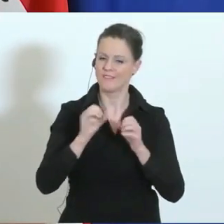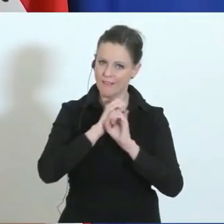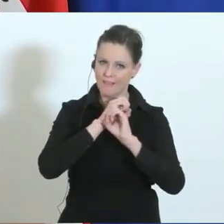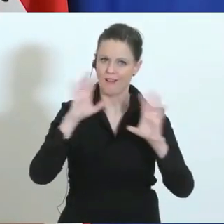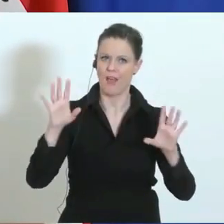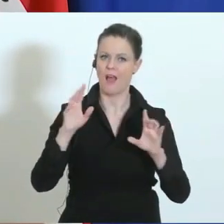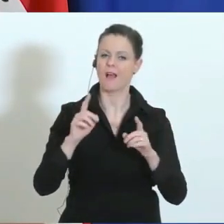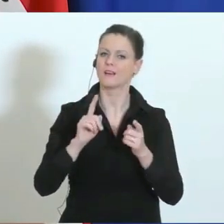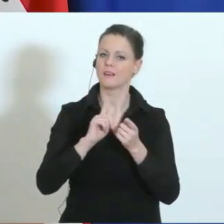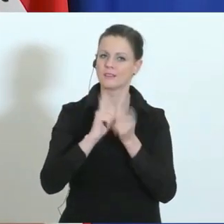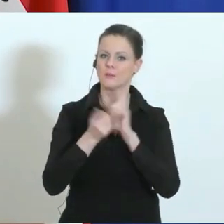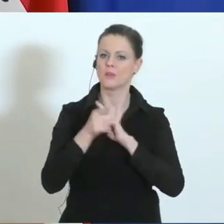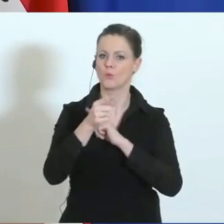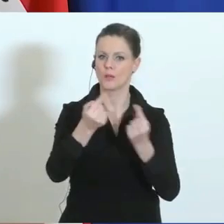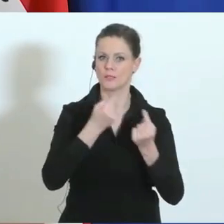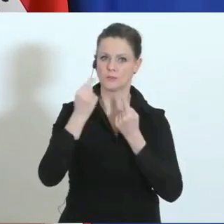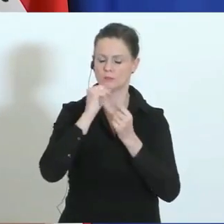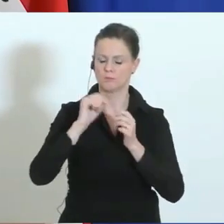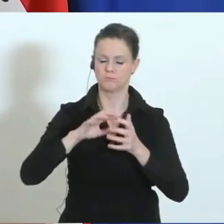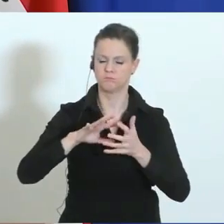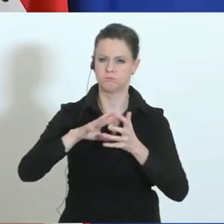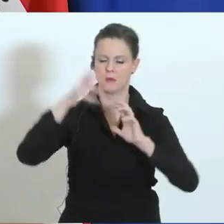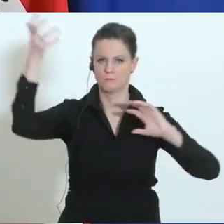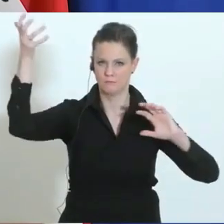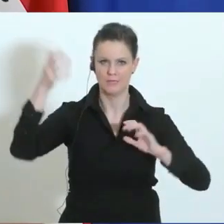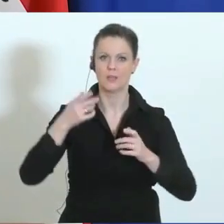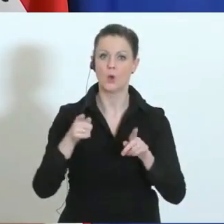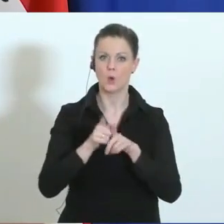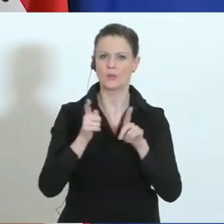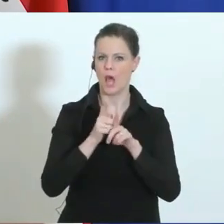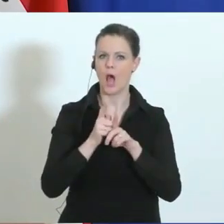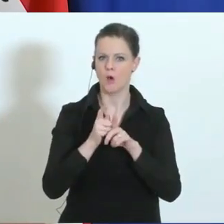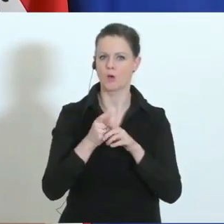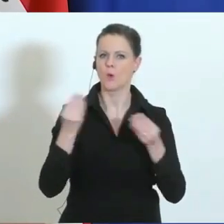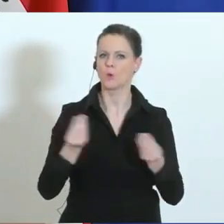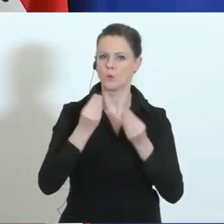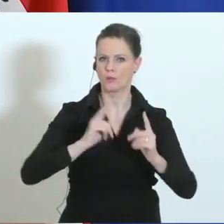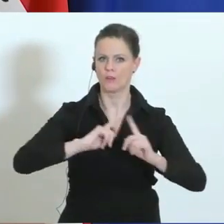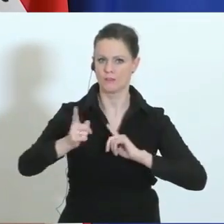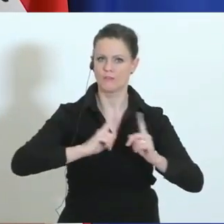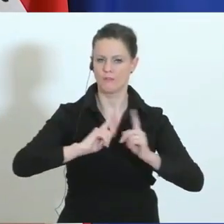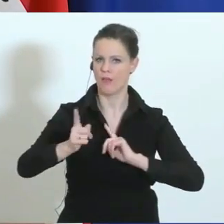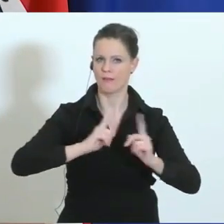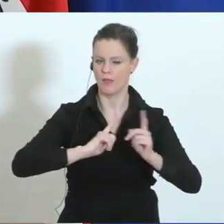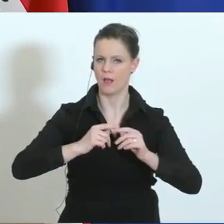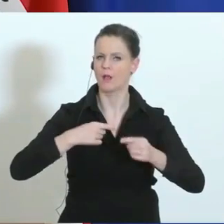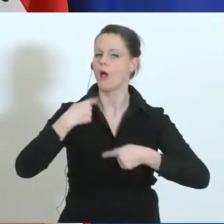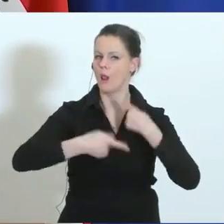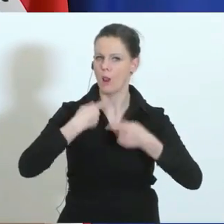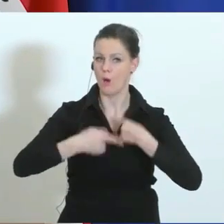und vor allem auch die Verkehrsbehinderung auch im Güterverkehr aufhört und sich auflöst, damit Versorgungssicherheit